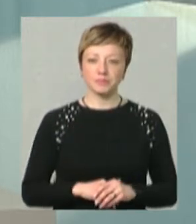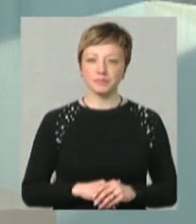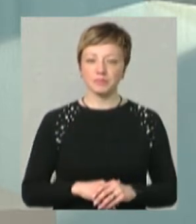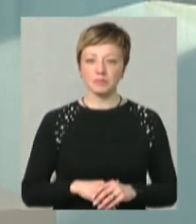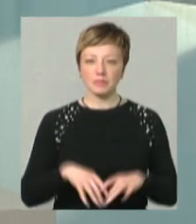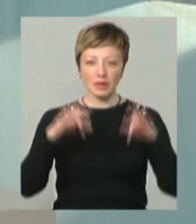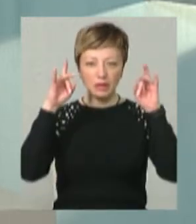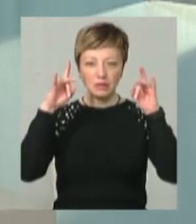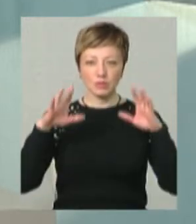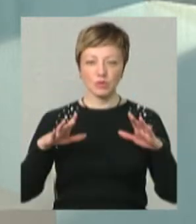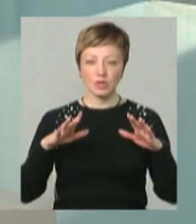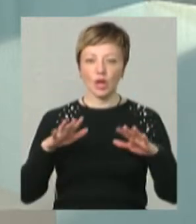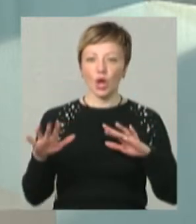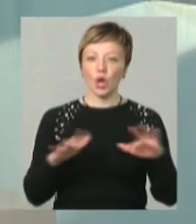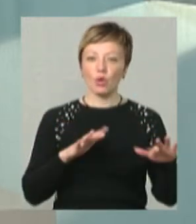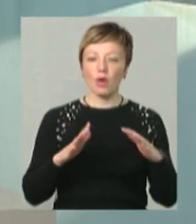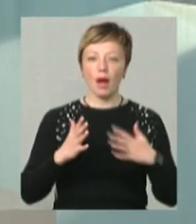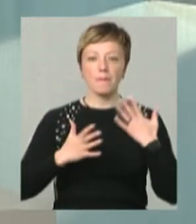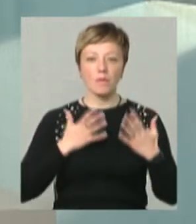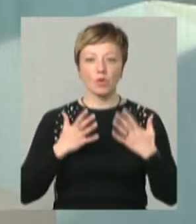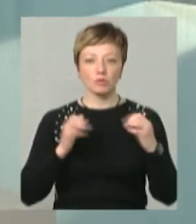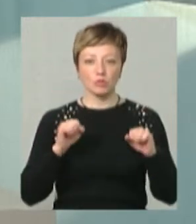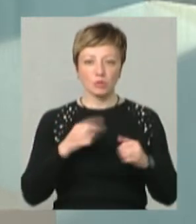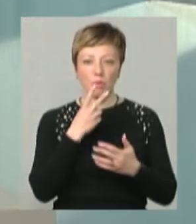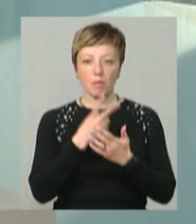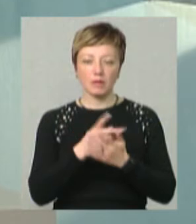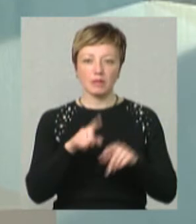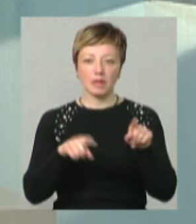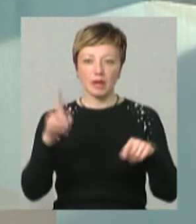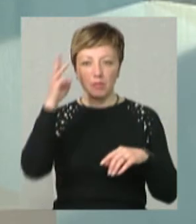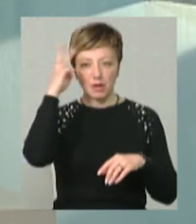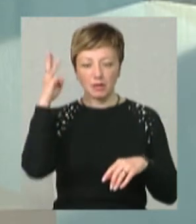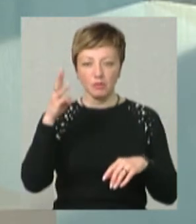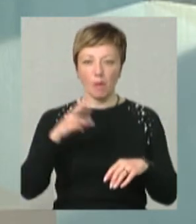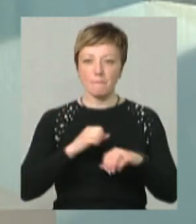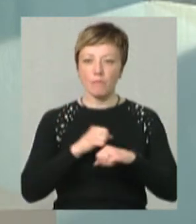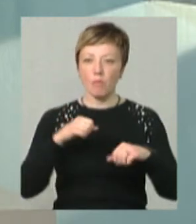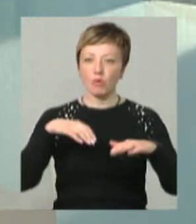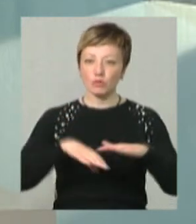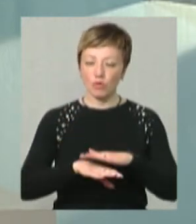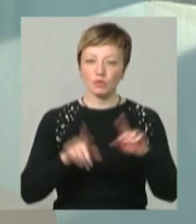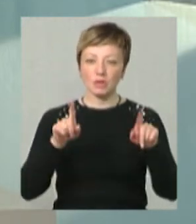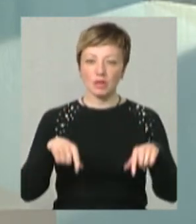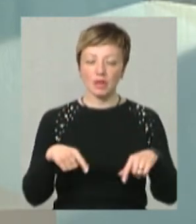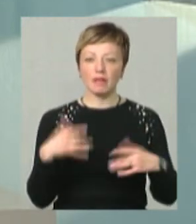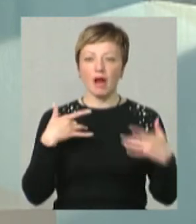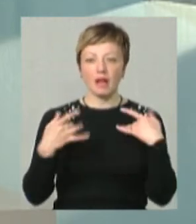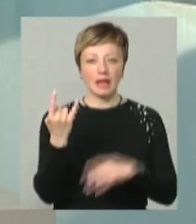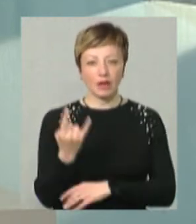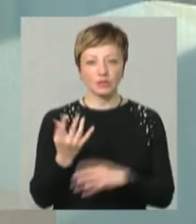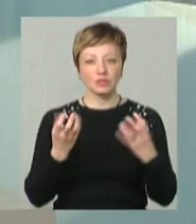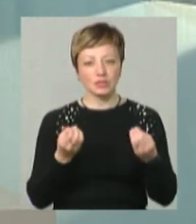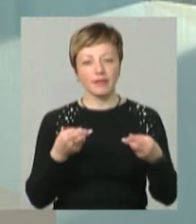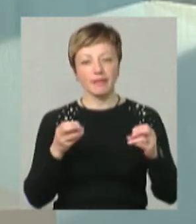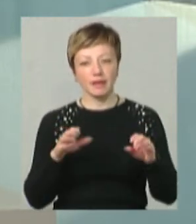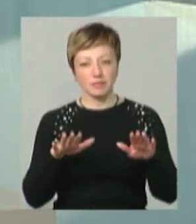Несподівані рухи й емоції можна побачити подекуди у хмельницьких бомбосховищах, а ще у театрі «Лялюк», можливо, ще десь.